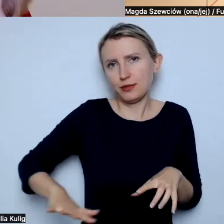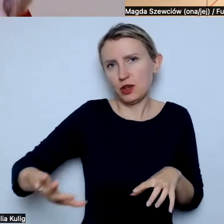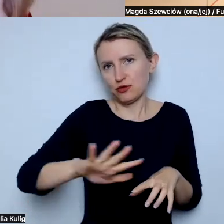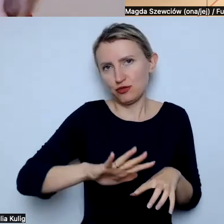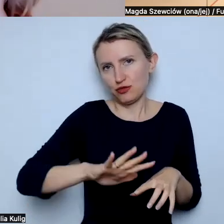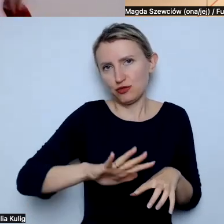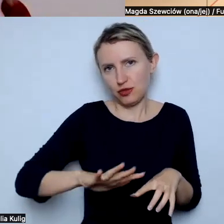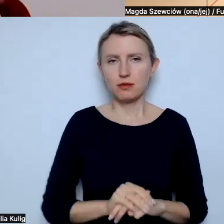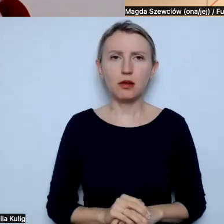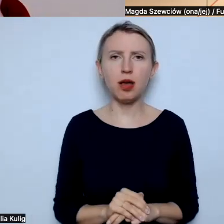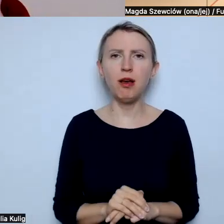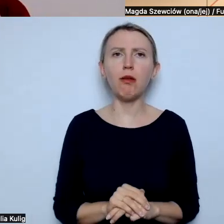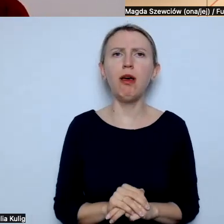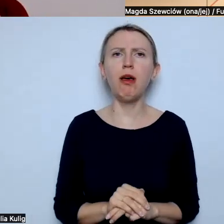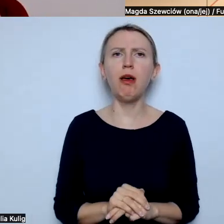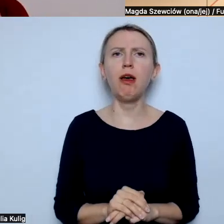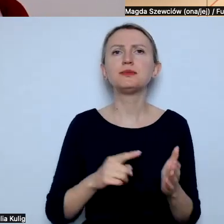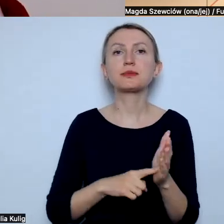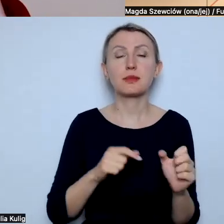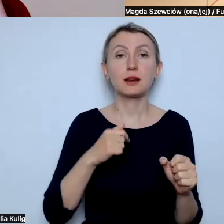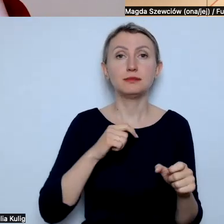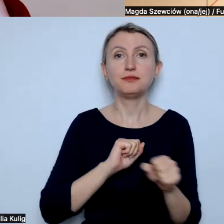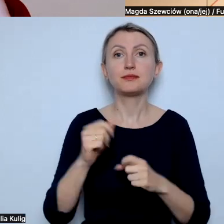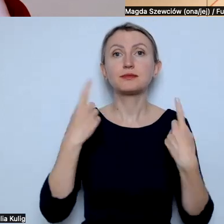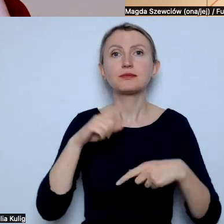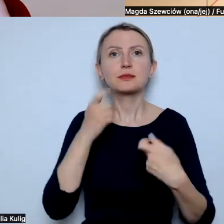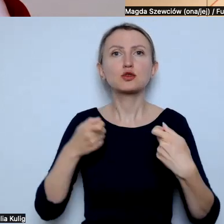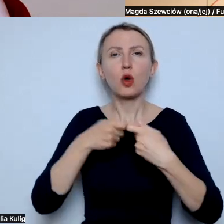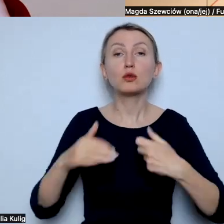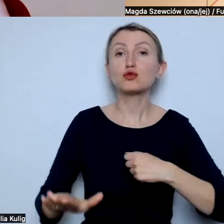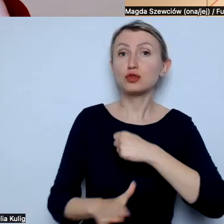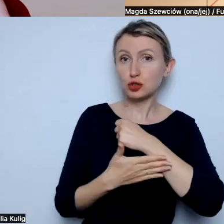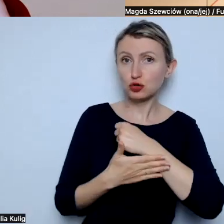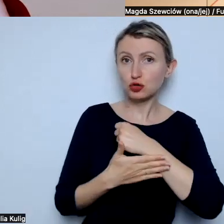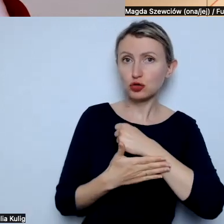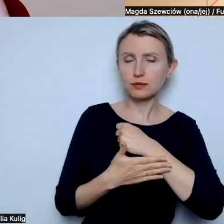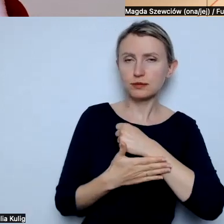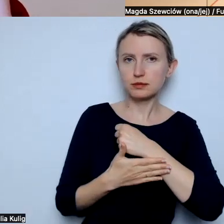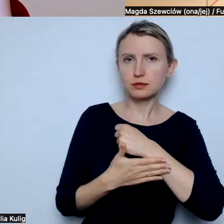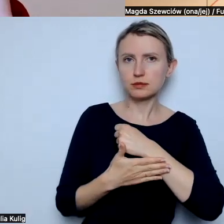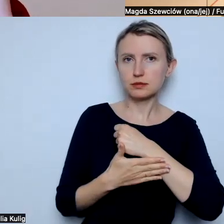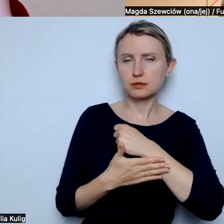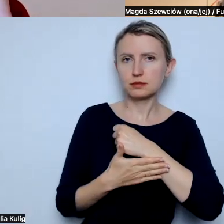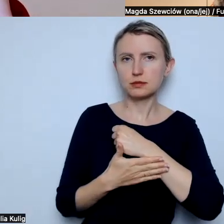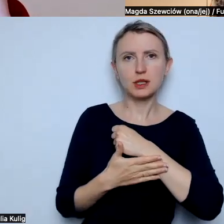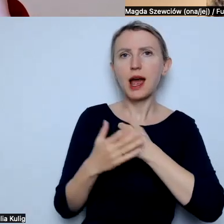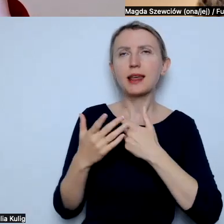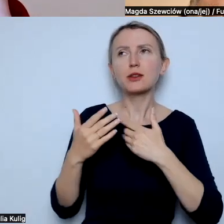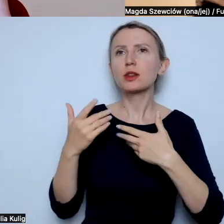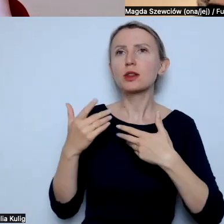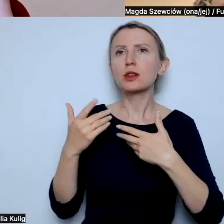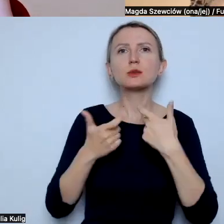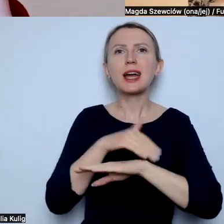w jaki sposób być osobą sojuszniczą, ale nie przekroczyć tej granicy. Bo